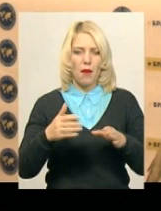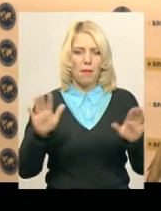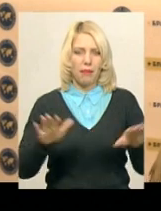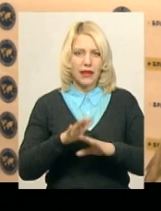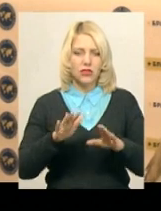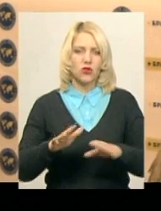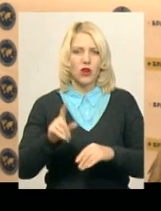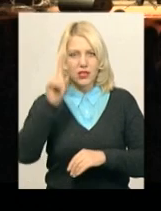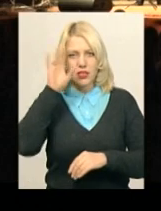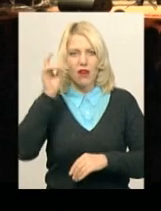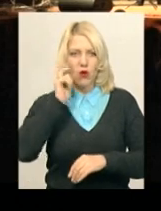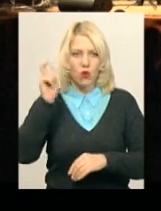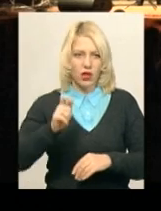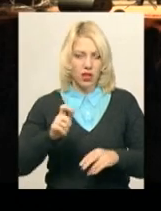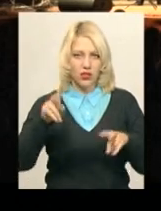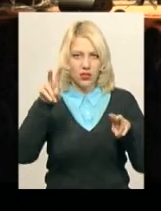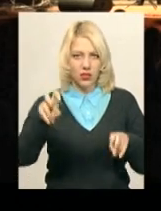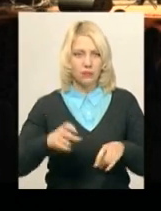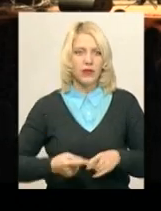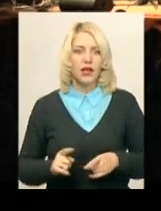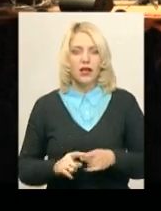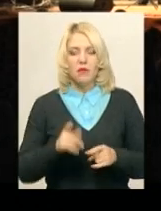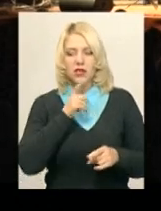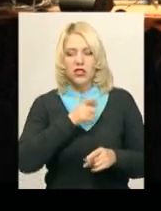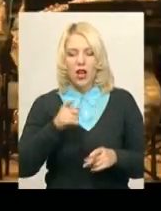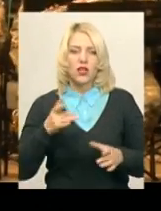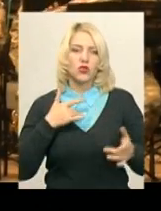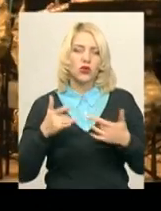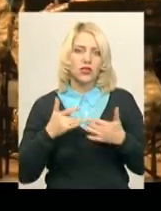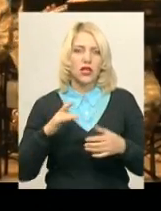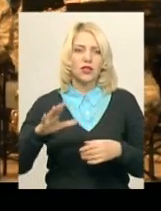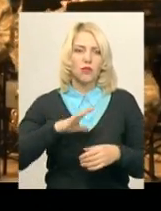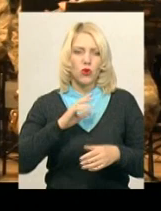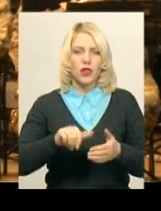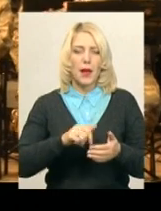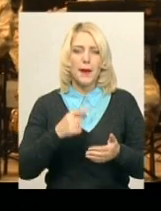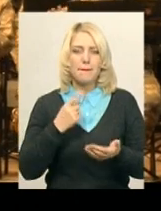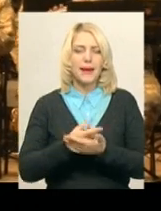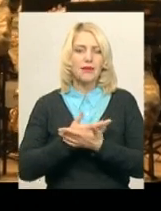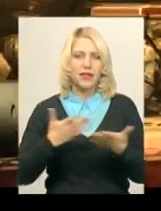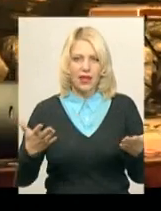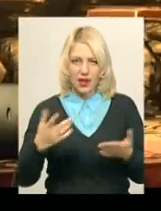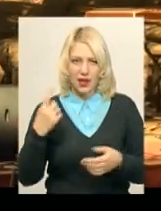пісня «Слава Україні». З концерту на сцені Хмельницької обласної філармонії відбулась прем'єра пісні «Слава